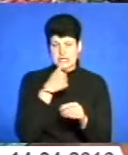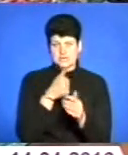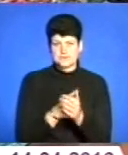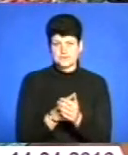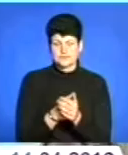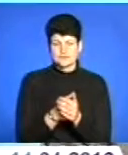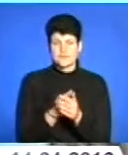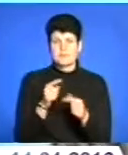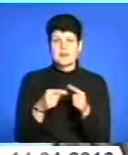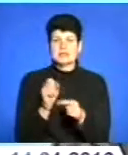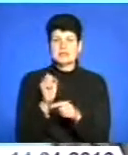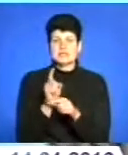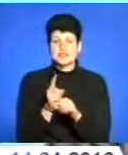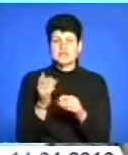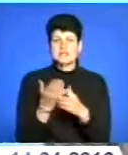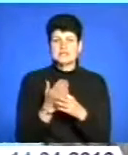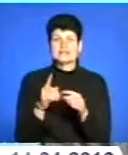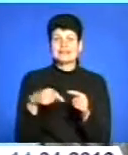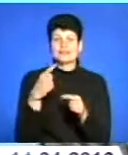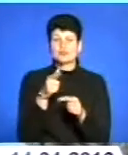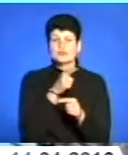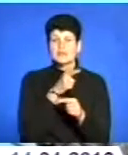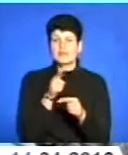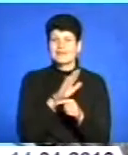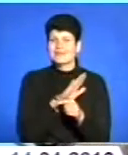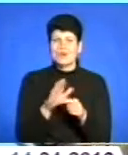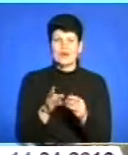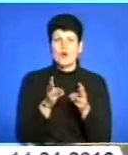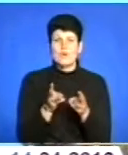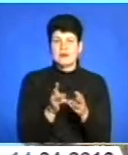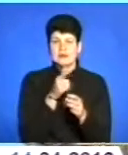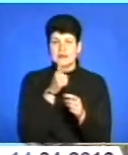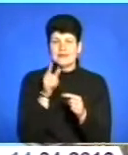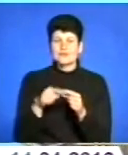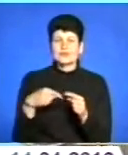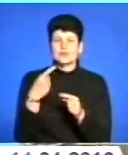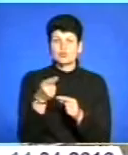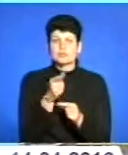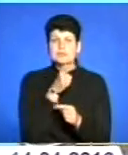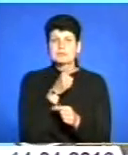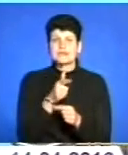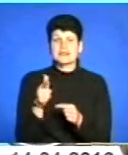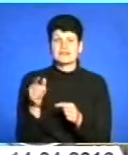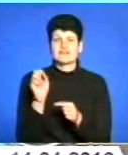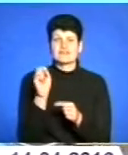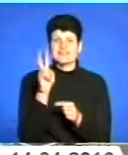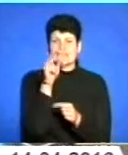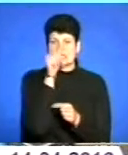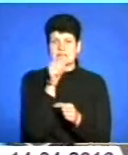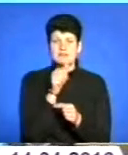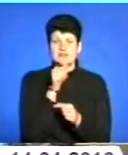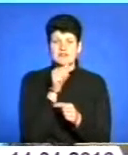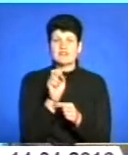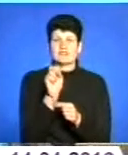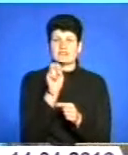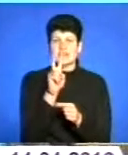Перепризначення субсидій на наступний період, не на опалювальний період, а на наступний період, тобто 12 місяців. А в 12